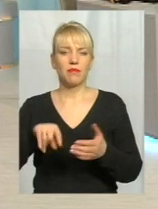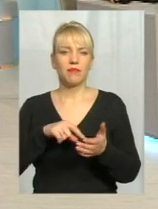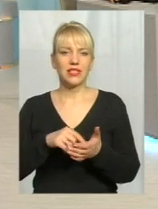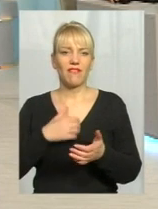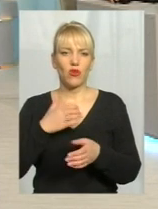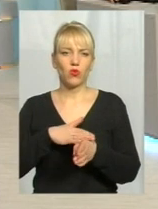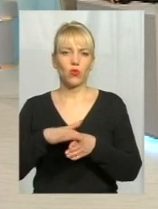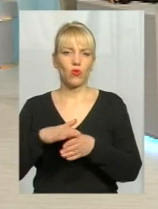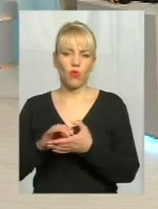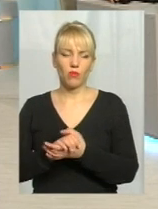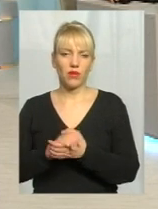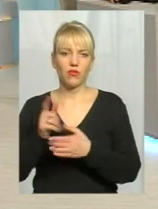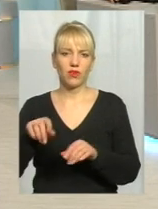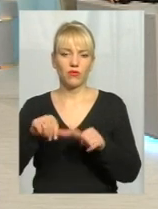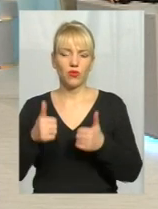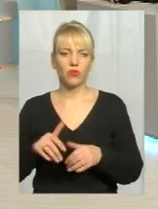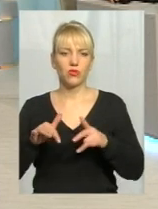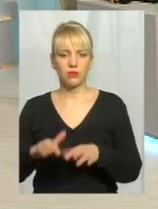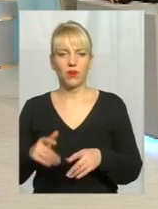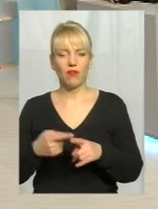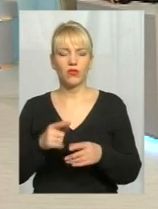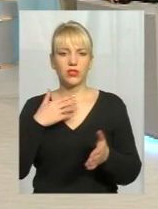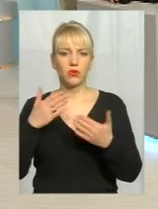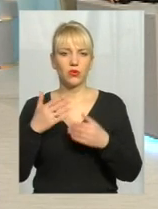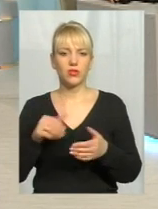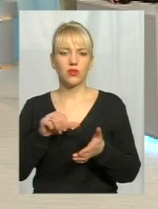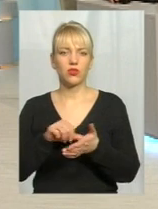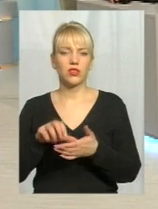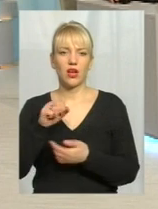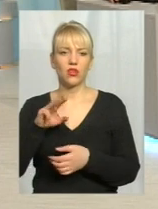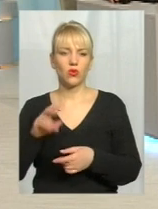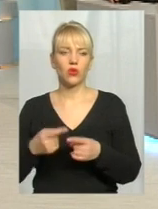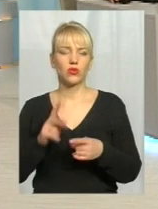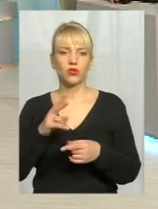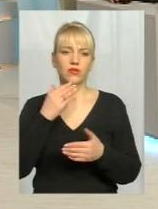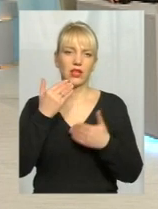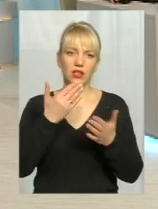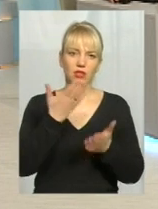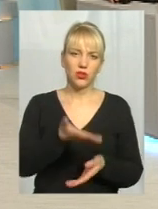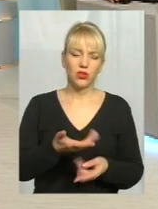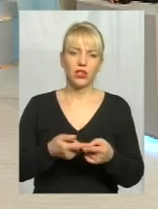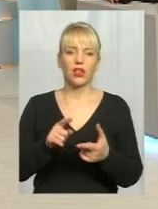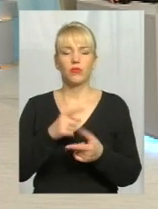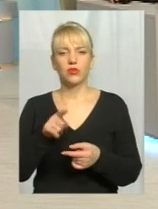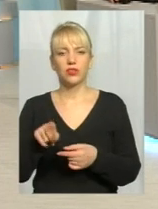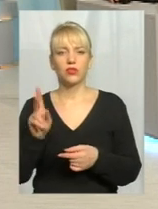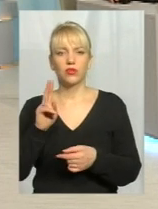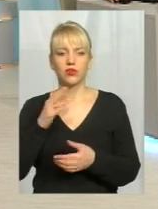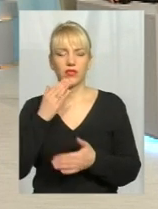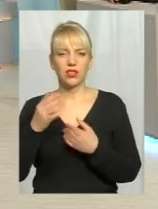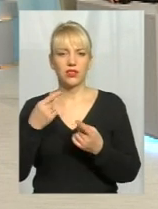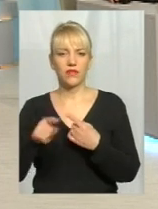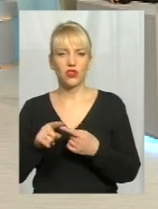фактично формують справу, вони спілкуються безпосередньо з учасниками, а ті, які або до них зверталися, або ті, які звертаються в інші